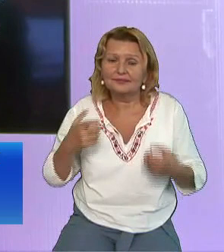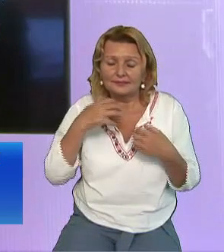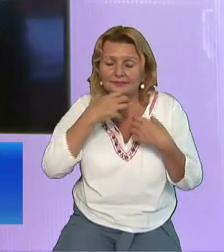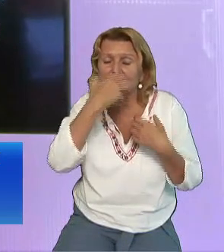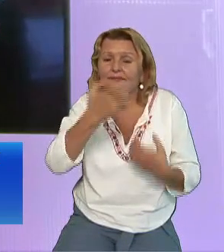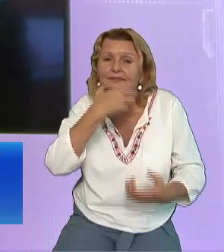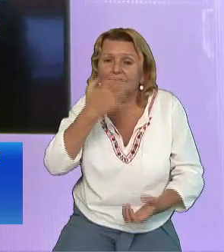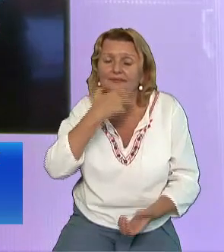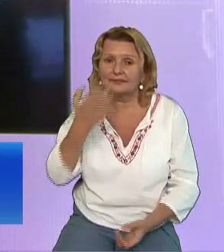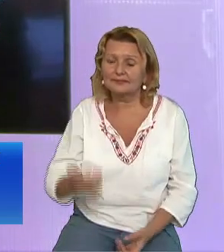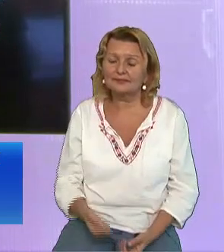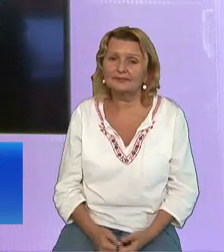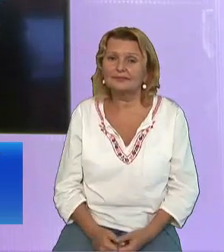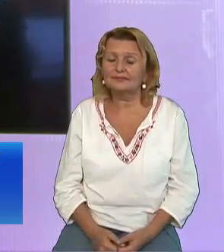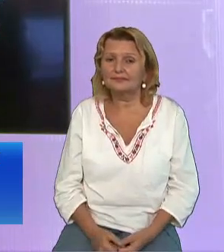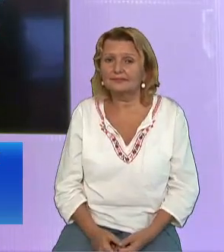Și ei